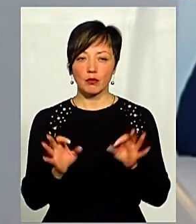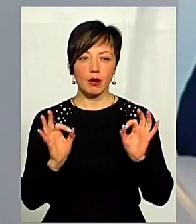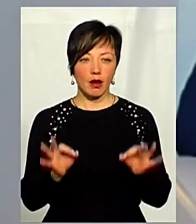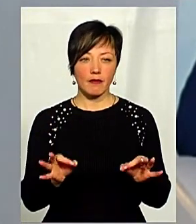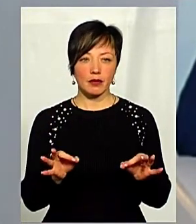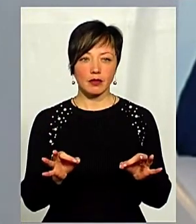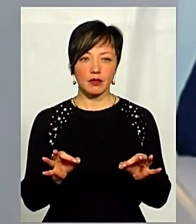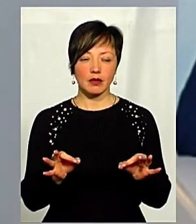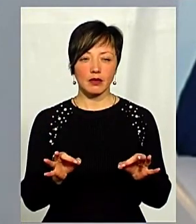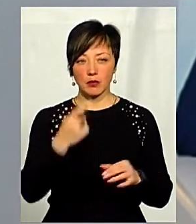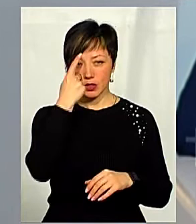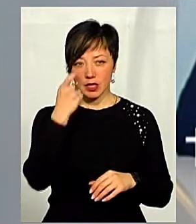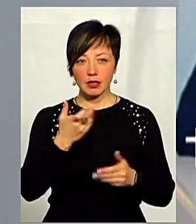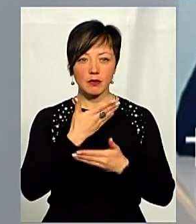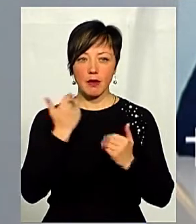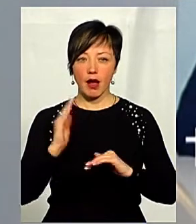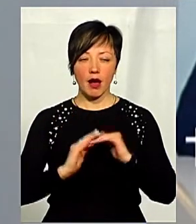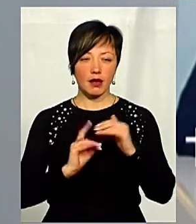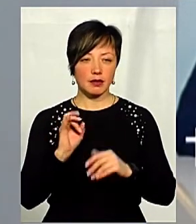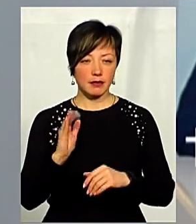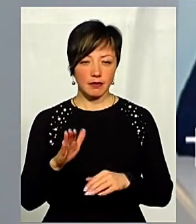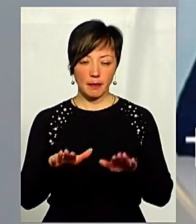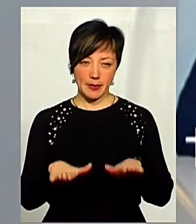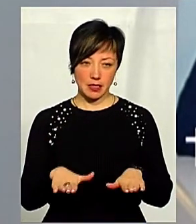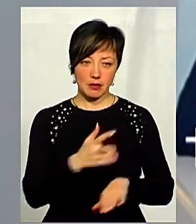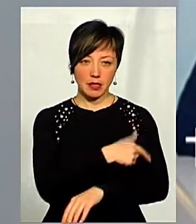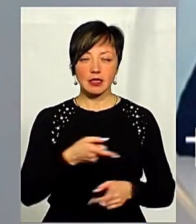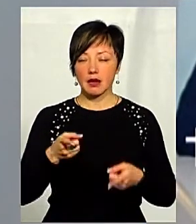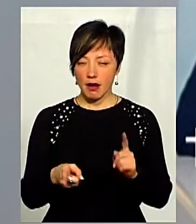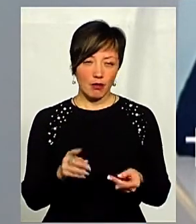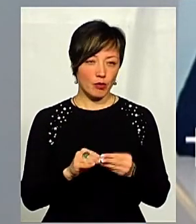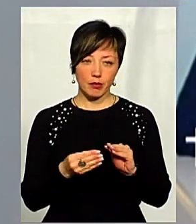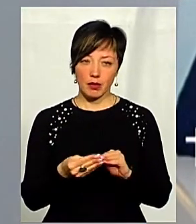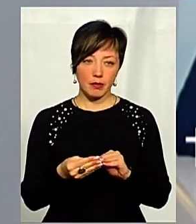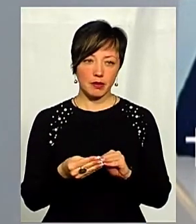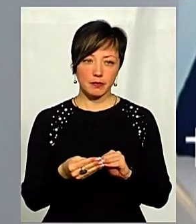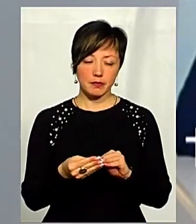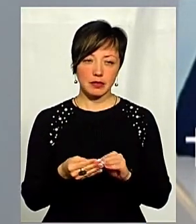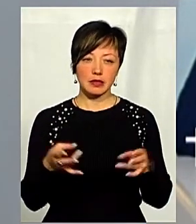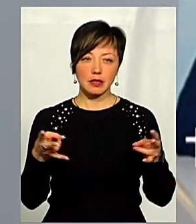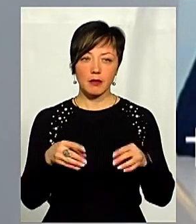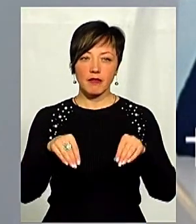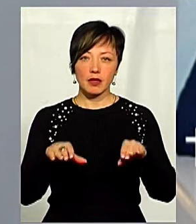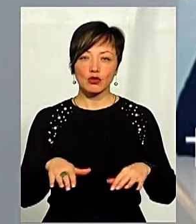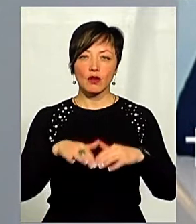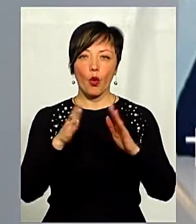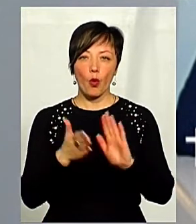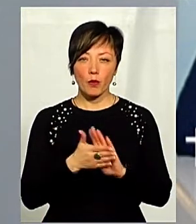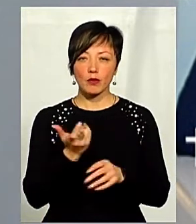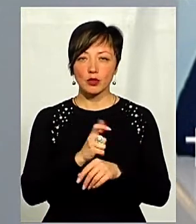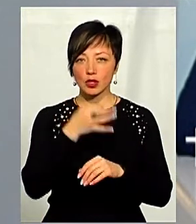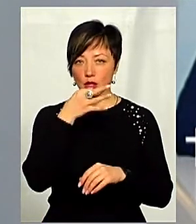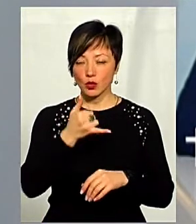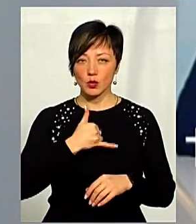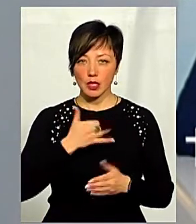правильно такий посил, що немає кадрів медичних на місцях. Це реальна проблема, і її треба вирішити комплексно. Більше, вам